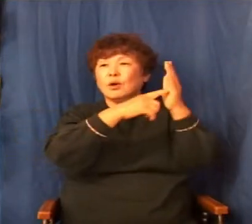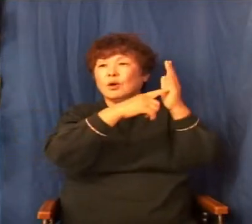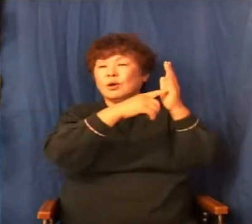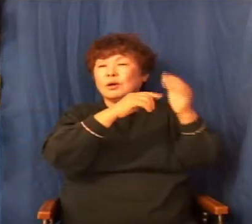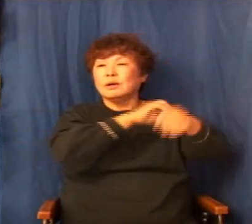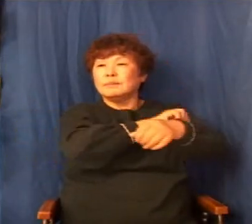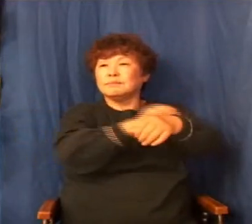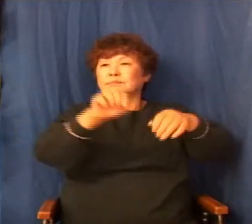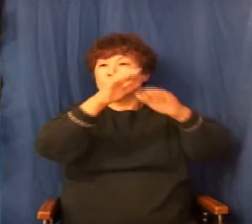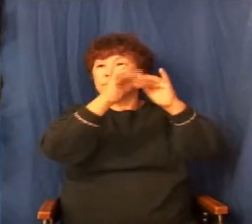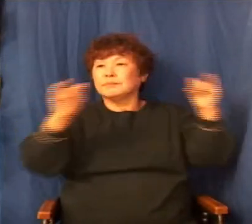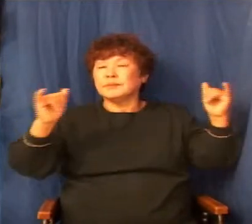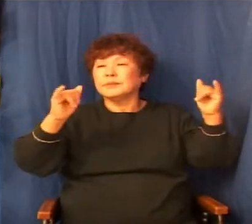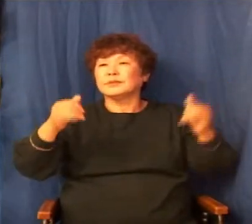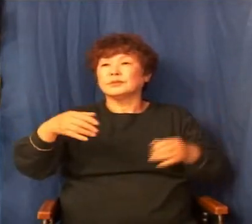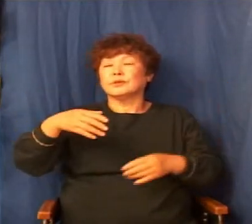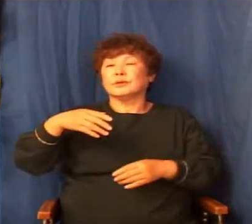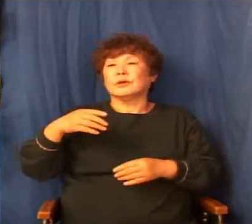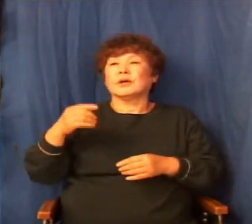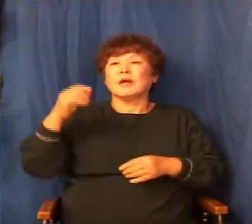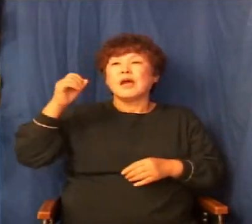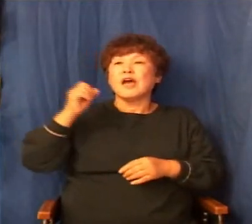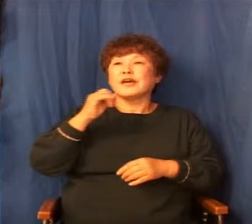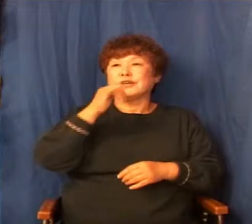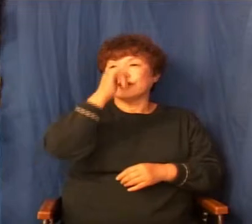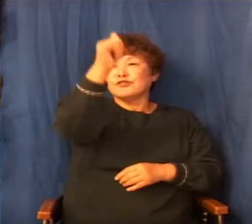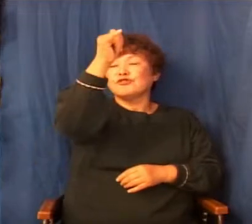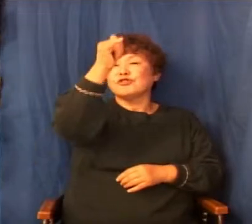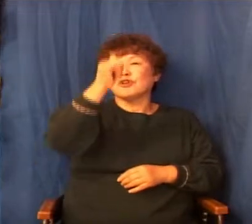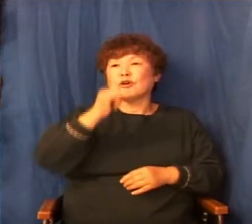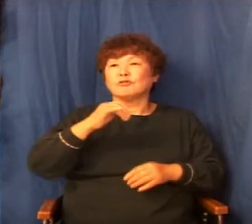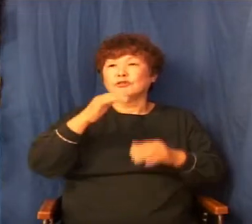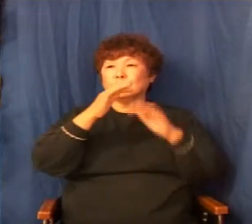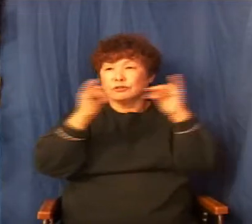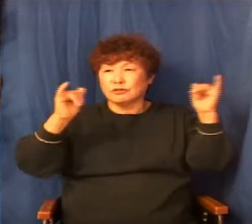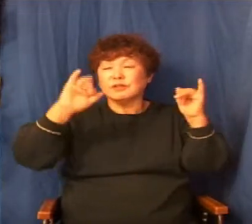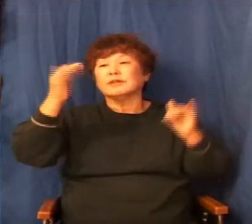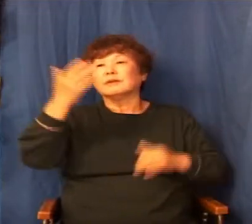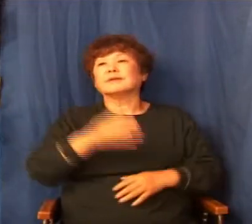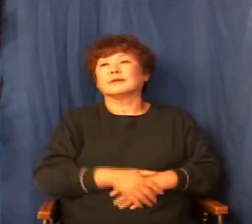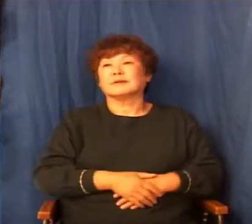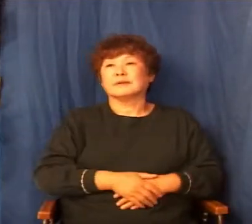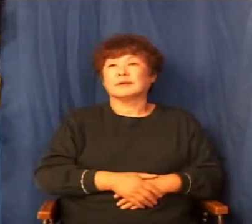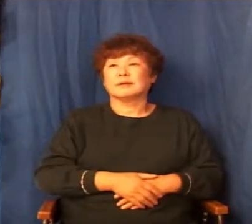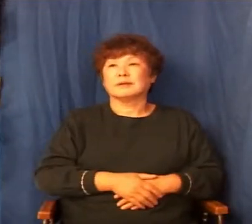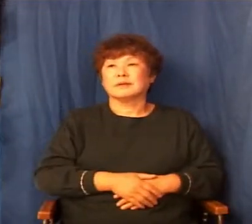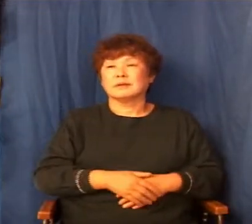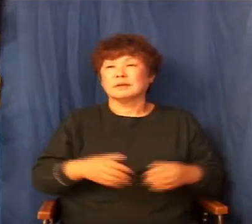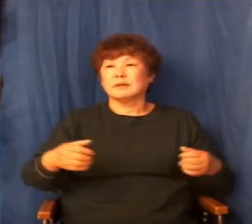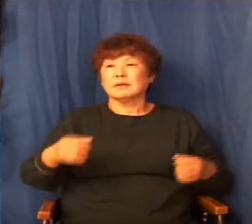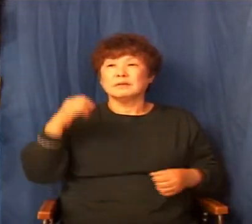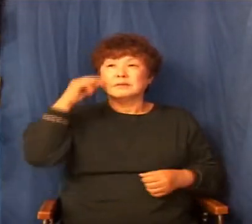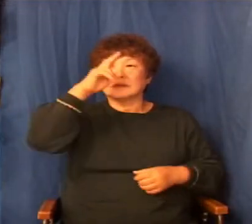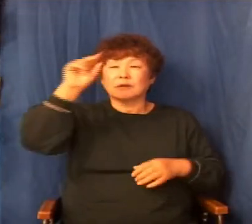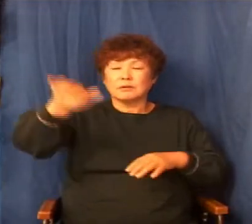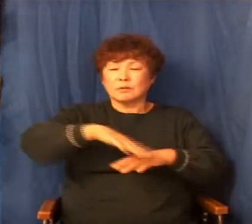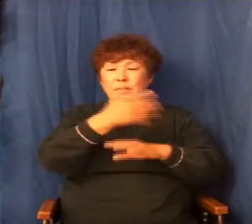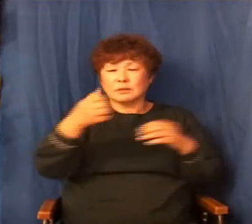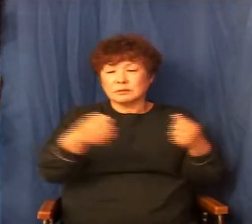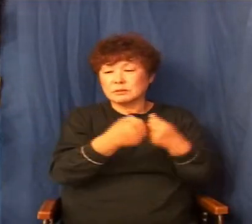사울이 전쟁에 나가서 패한 적이 별로 없어요. 그러다 보니까 이스라엘에 있는 모든 사람들은 다